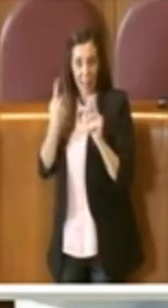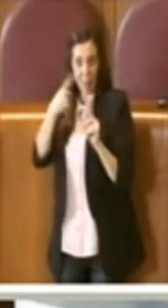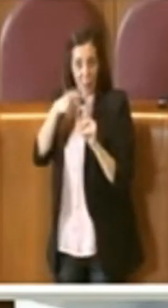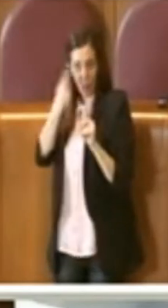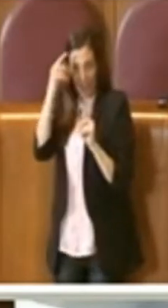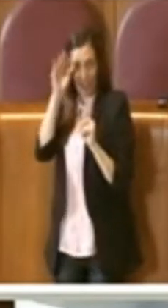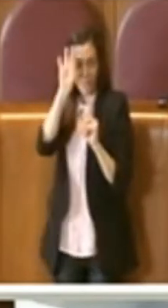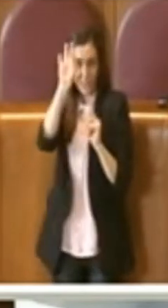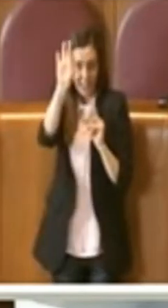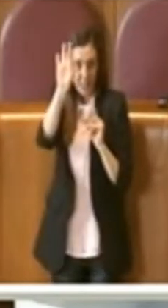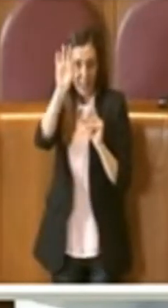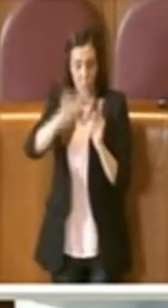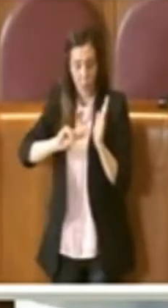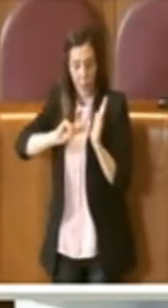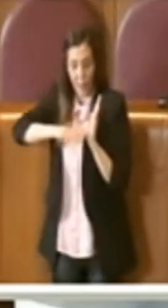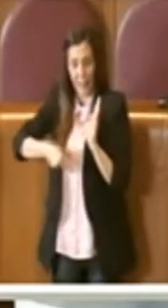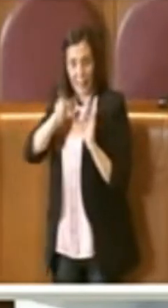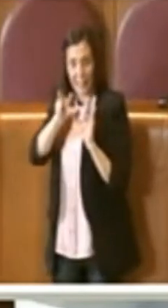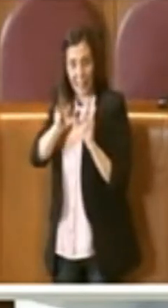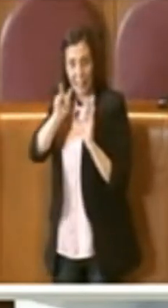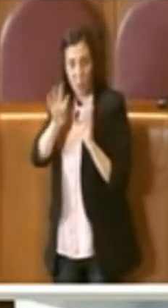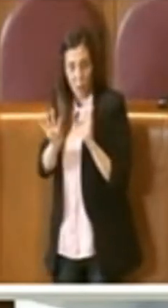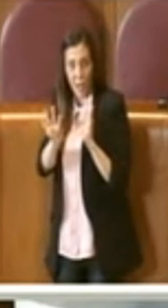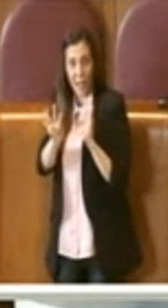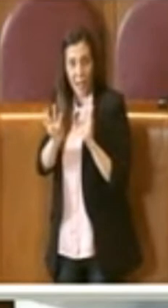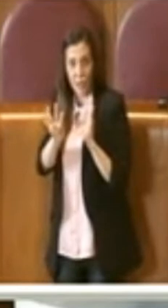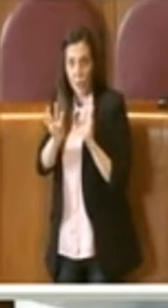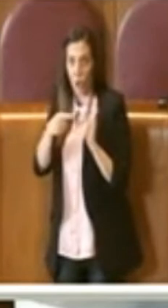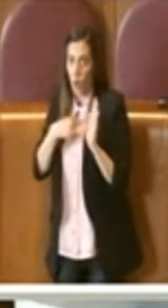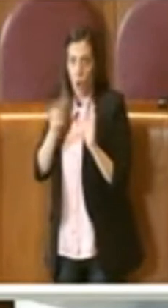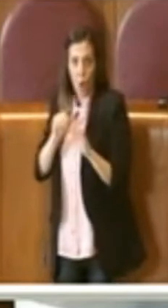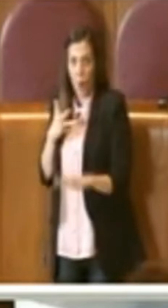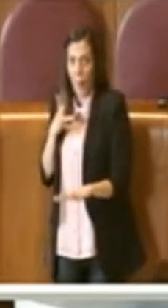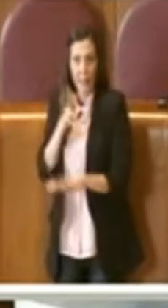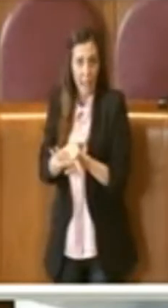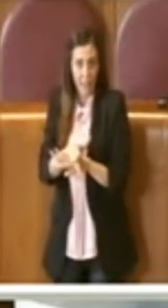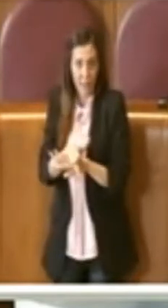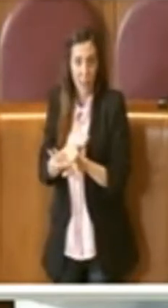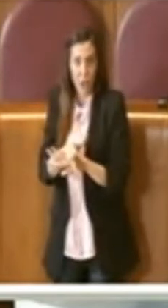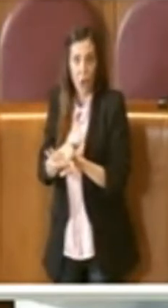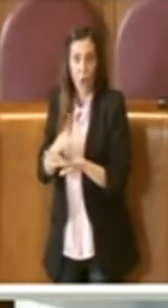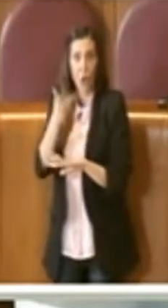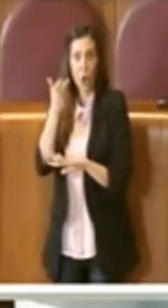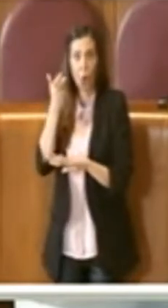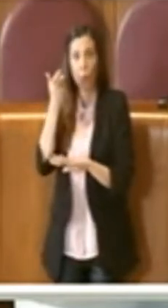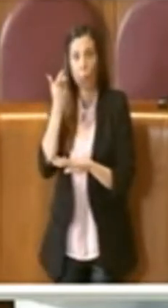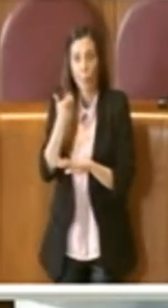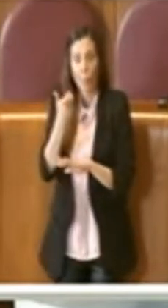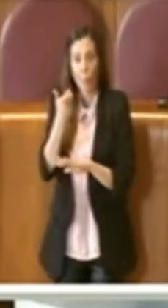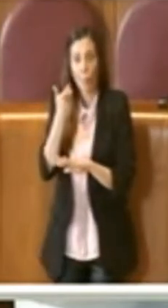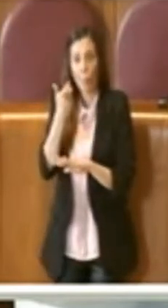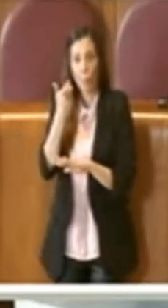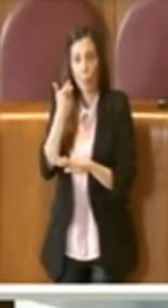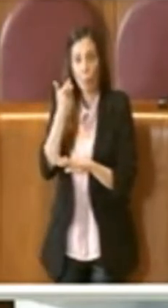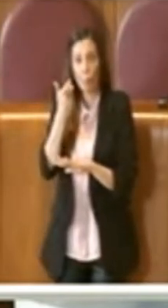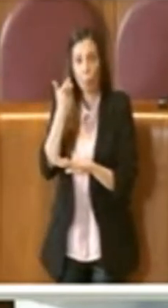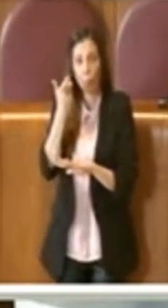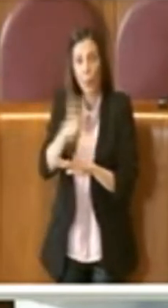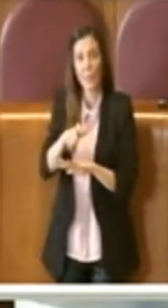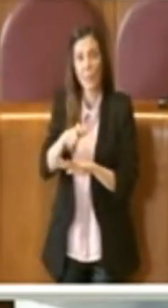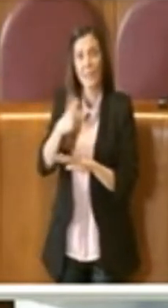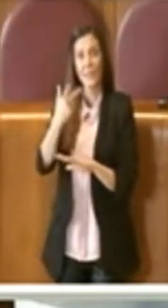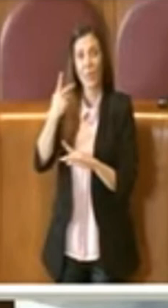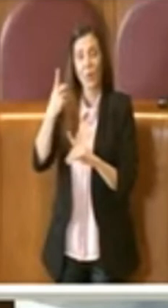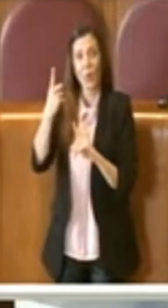successivo emendamento 34 su cui non interverrò perché invece entra nel merito sempre del